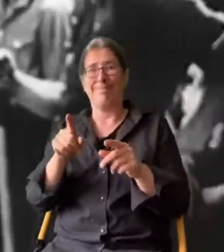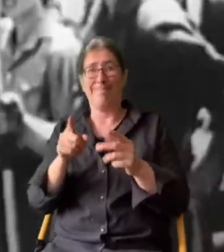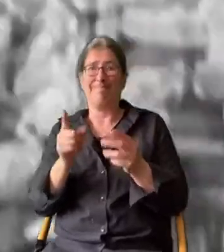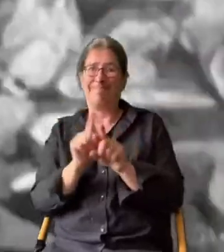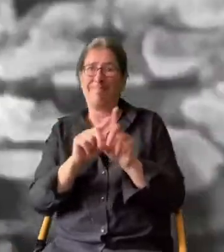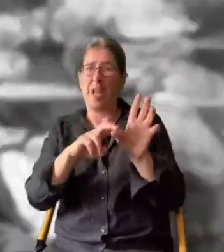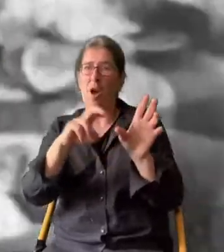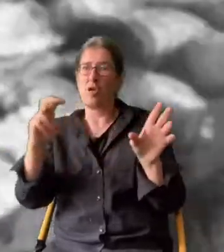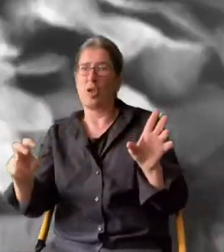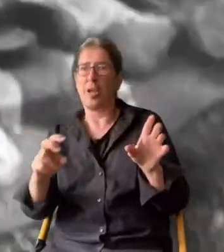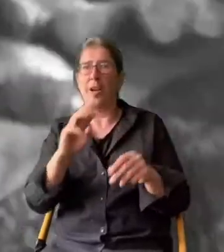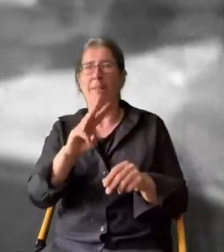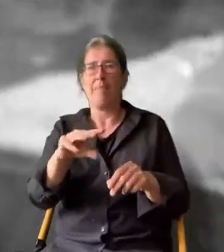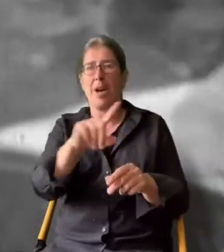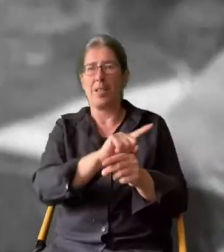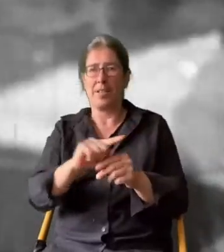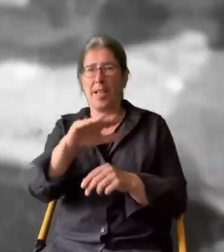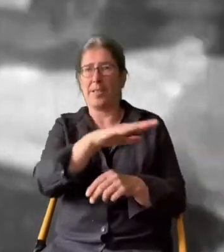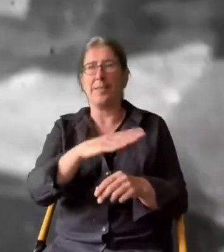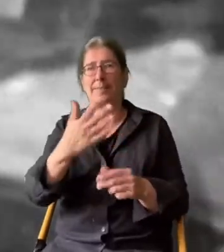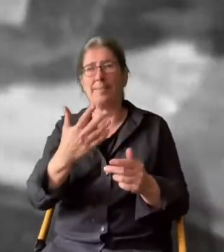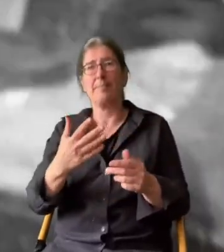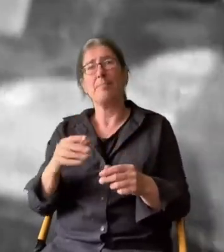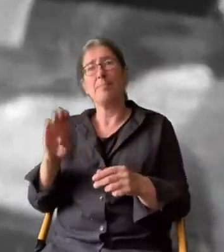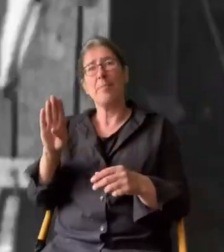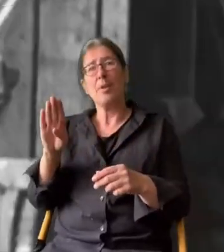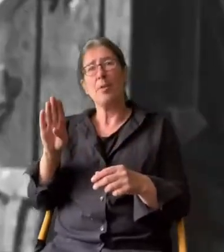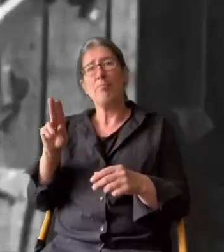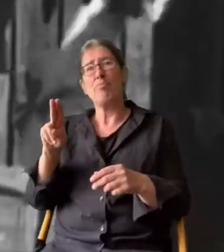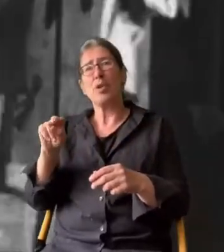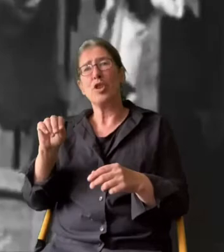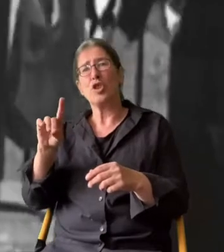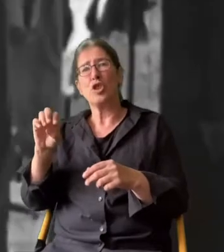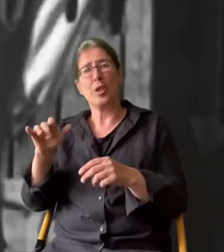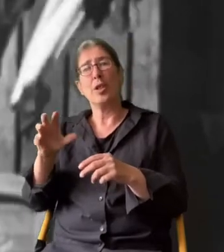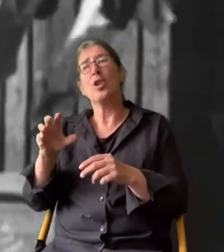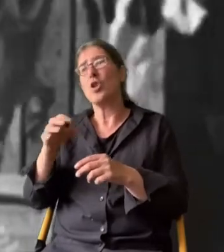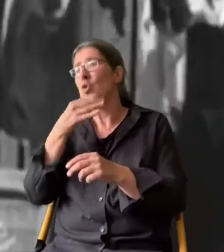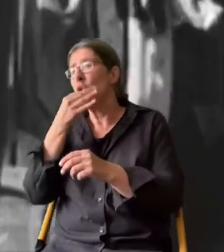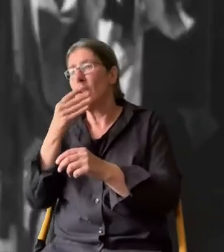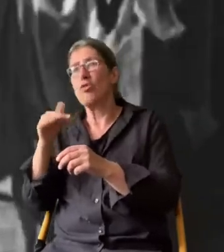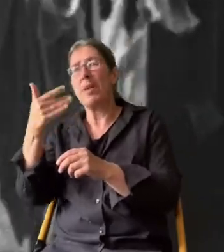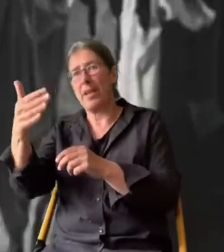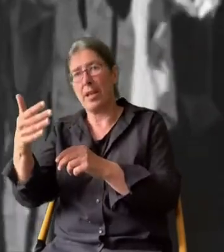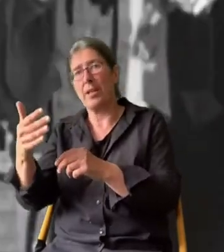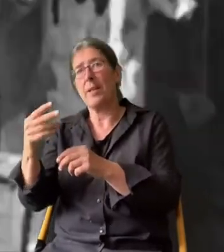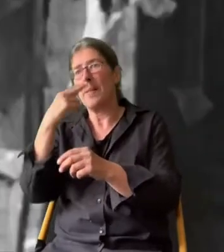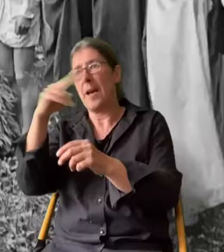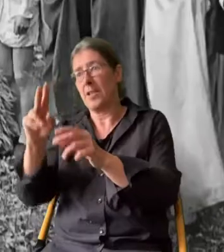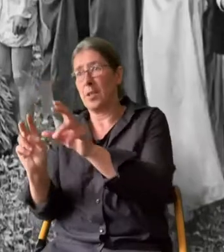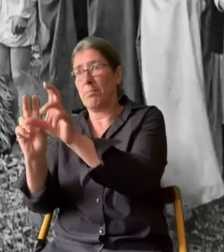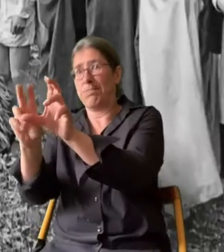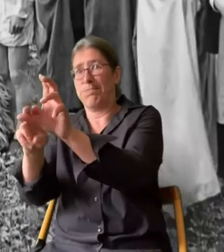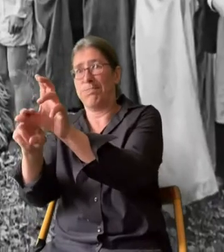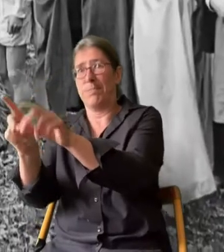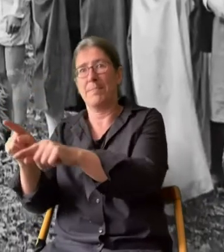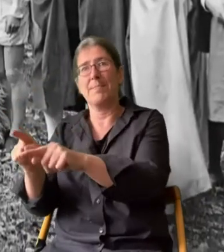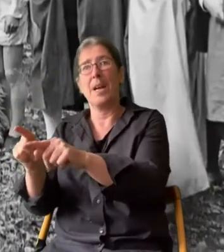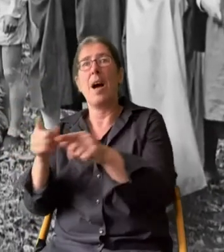Es sind die Aussteiger der Weimarer Zeit. Ein Teil der bündischen Jugend gerät später in den Sog der Nazis.